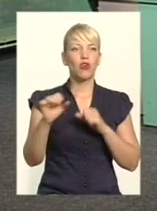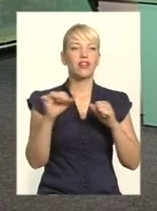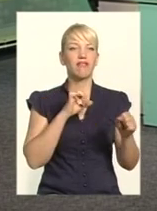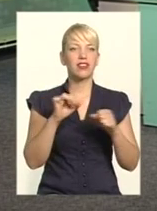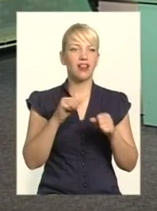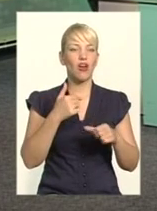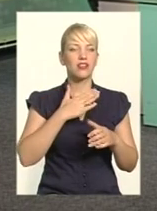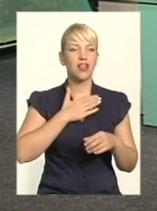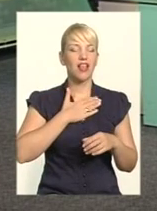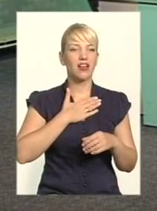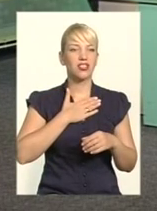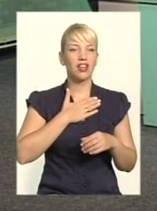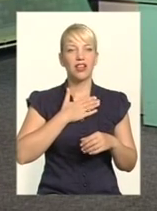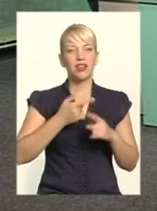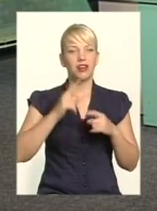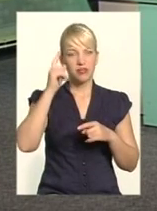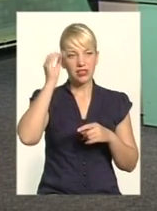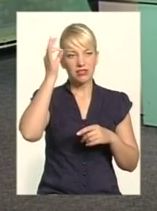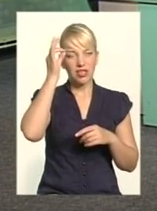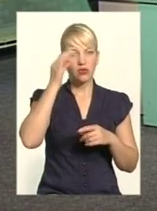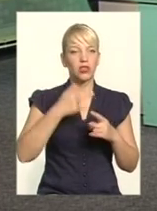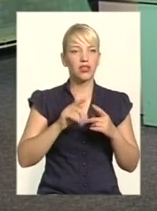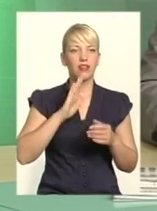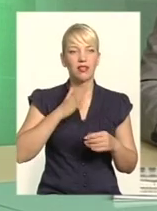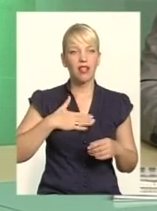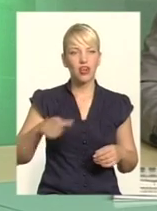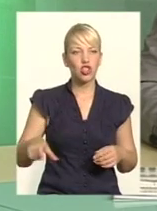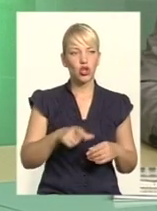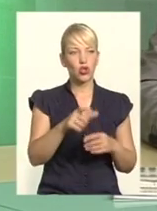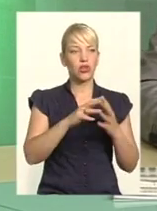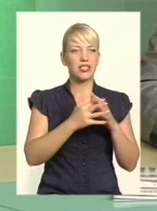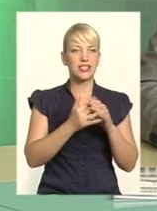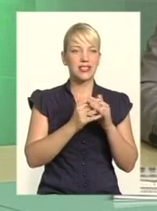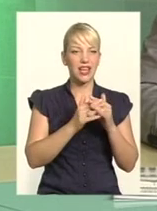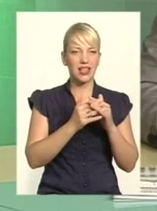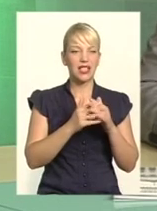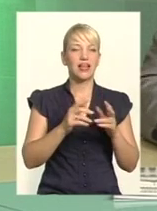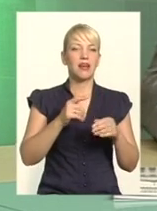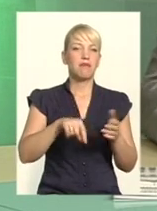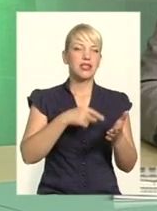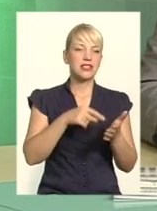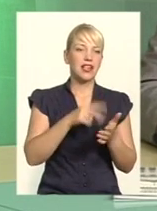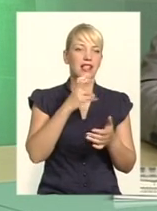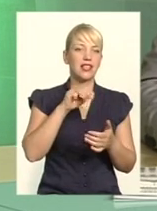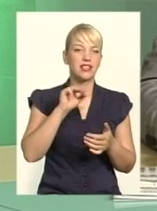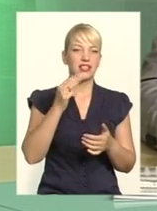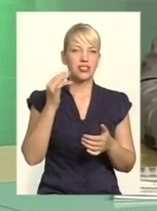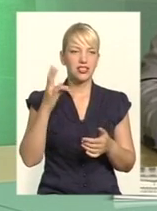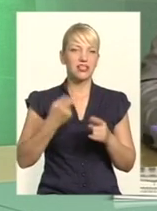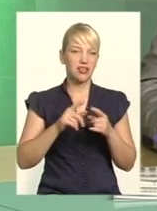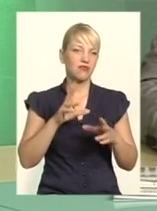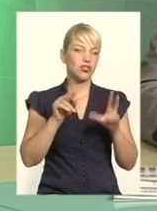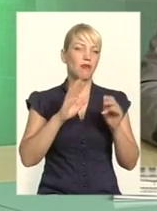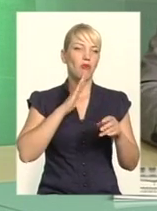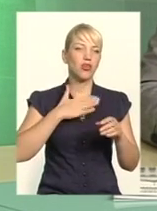це села, міста, Хмельниччини, Красилівські, Реонезяцівські, Білогірські, Гордочі, наприклад, місто Нетішин. Оце моє відрядження, на жаль.